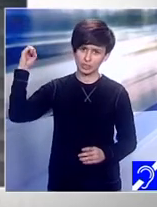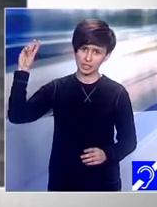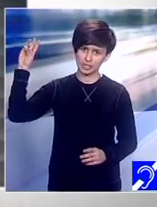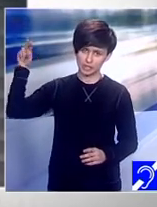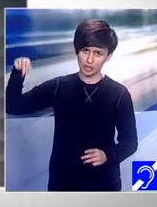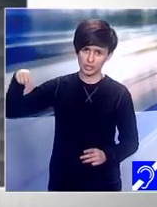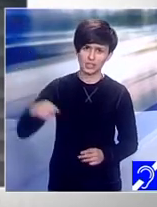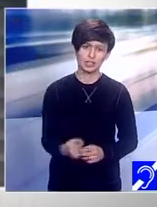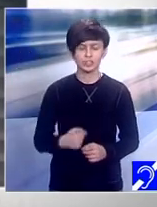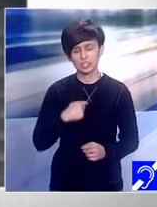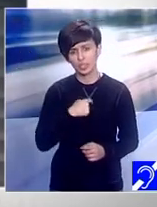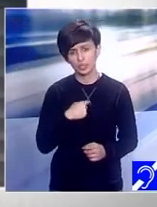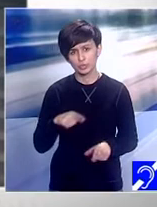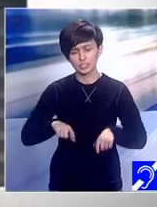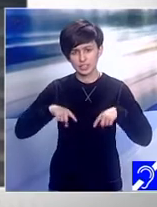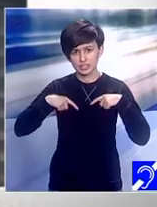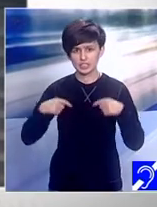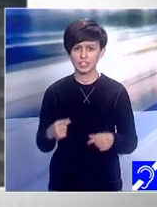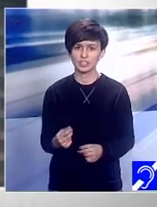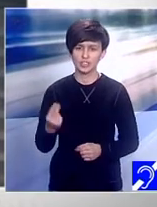poți să străiești viața cu demnitate. Priviți!